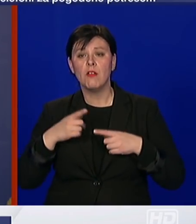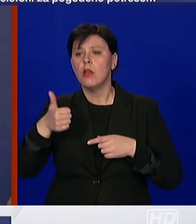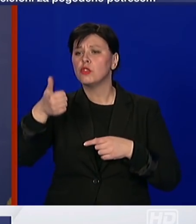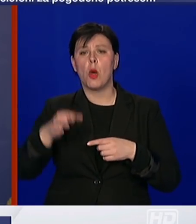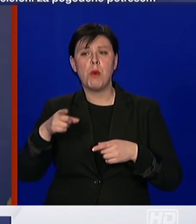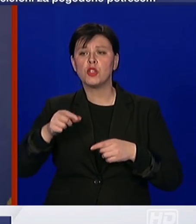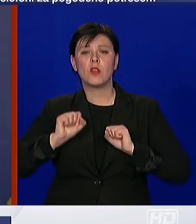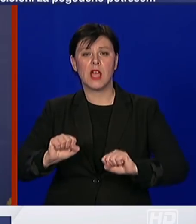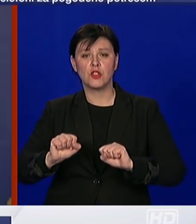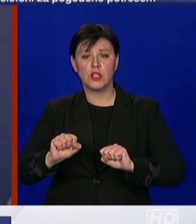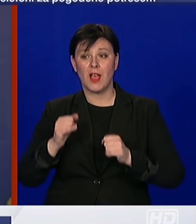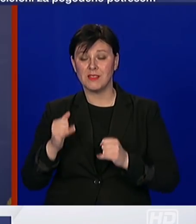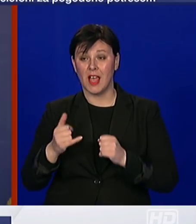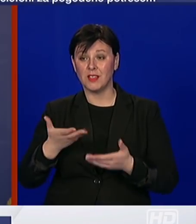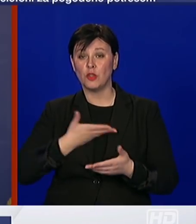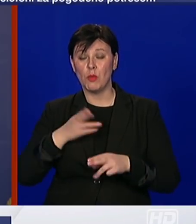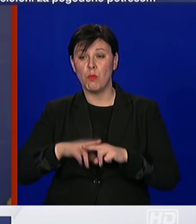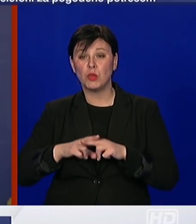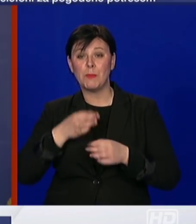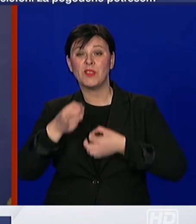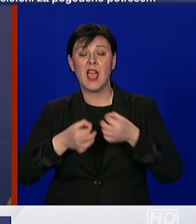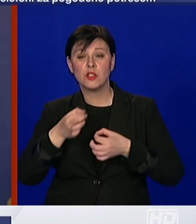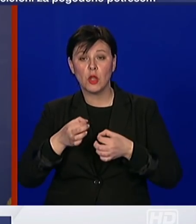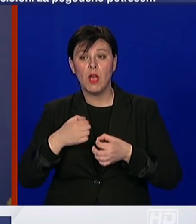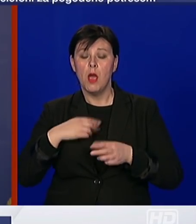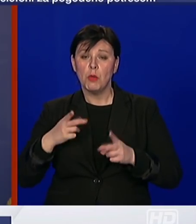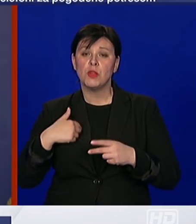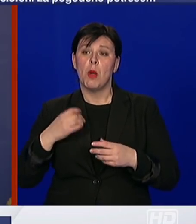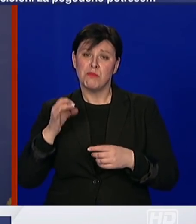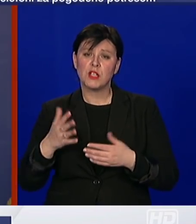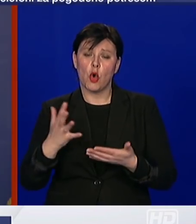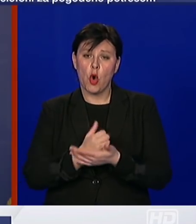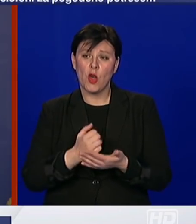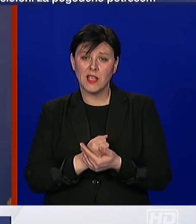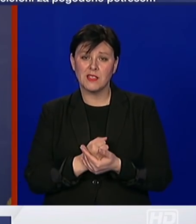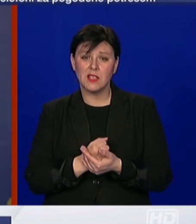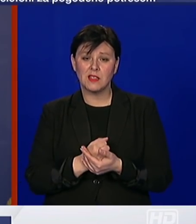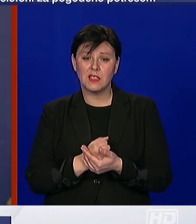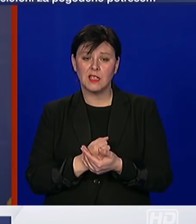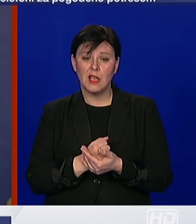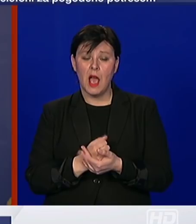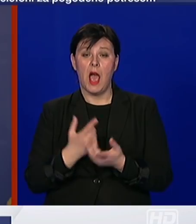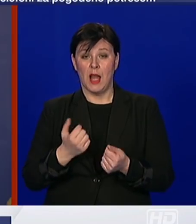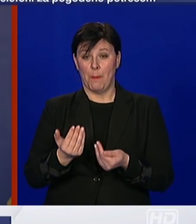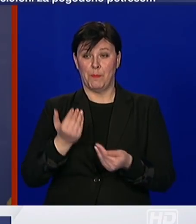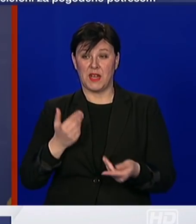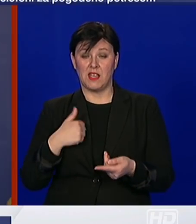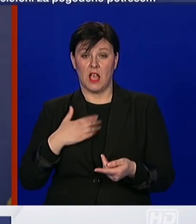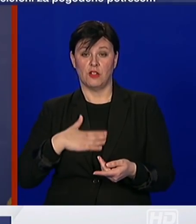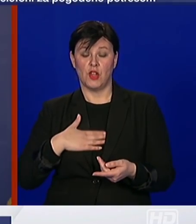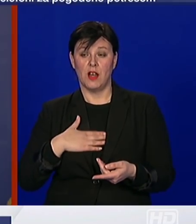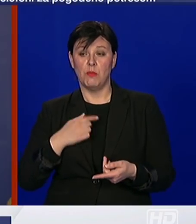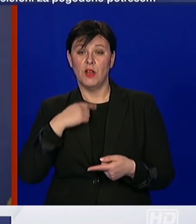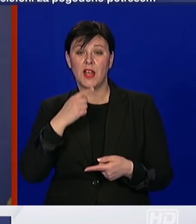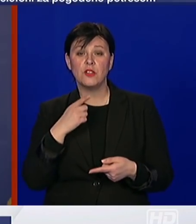oni pojavljaju, ja vjerujem da ćemo ih moći vrlo brzo koristiti, barem za tu svrhu, pa ćemo ispred ostrožnosti, ti bi možda takav liječnik,